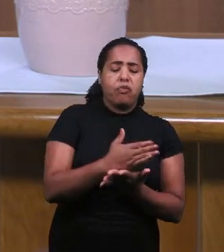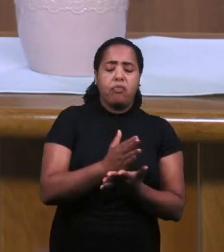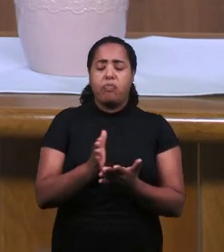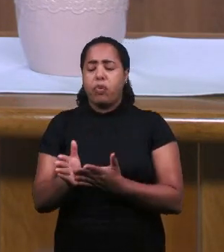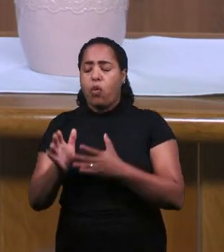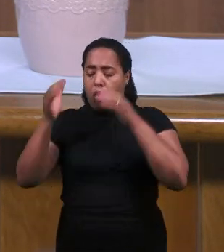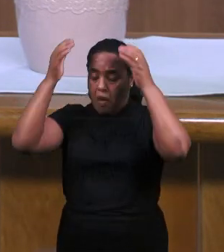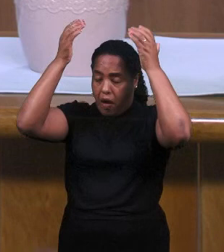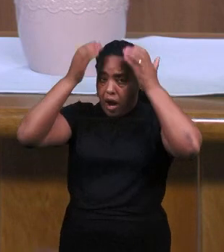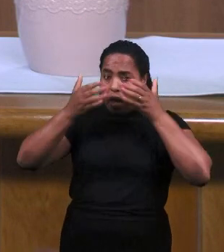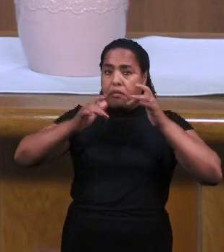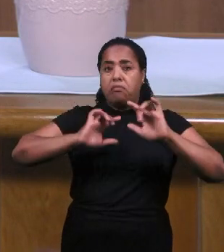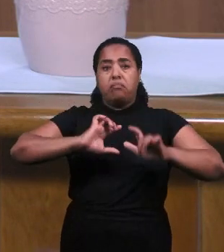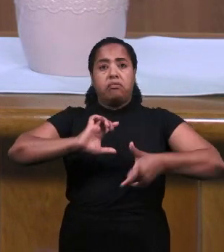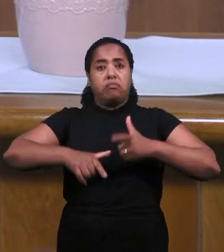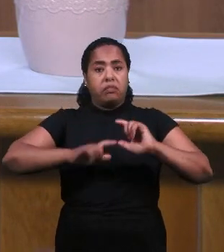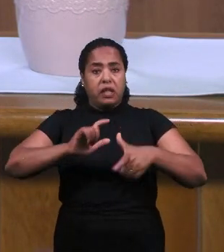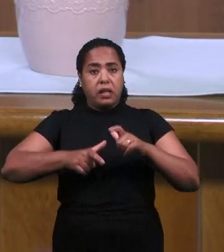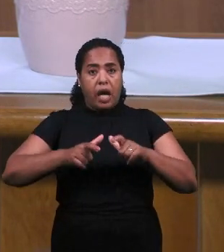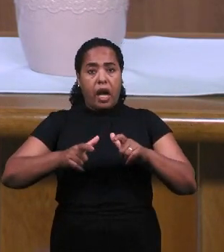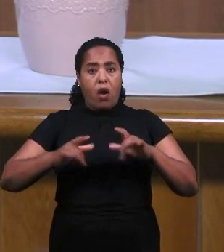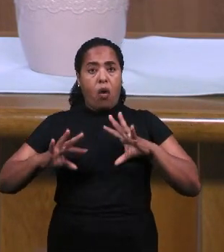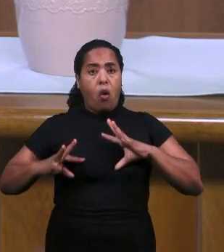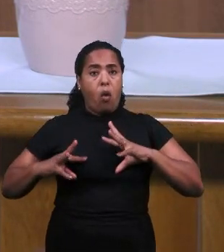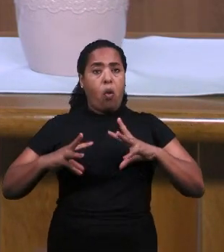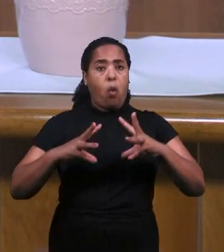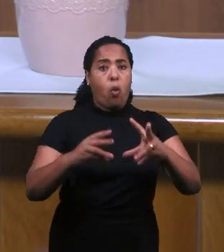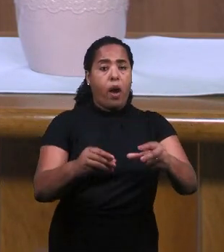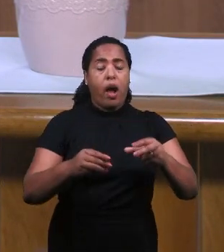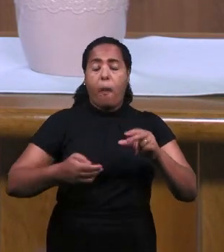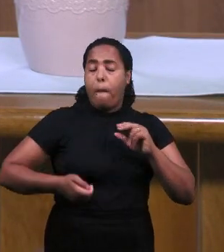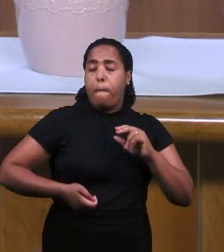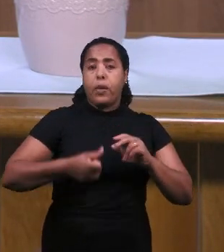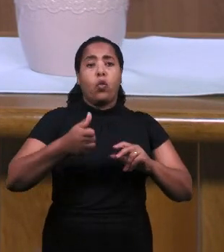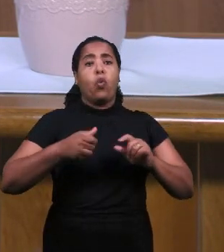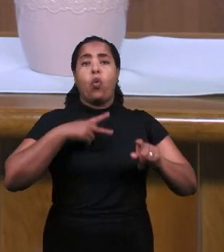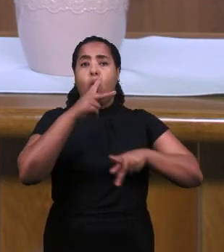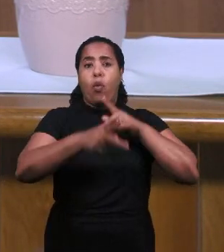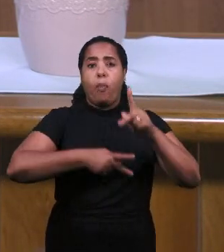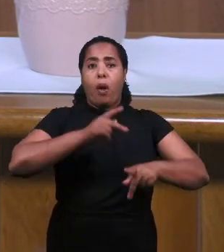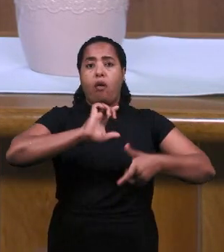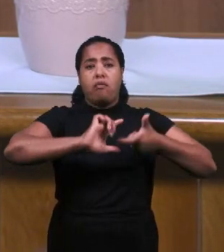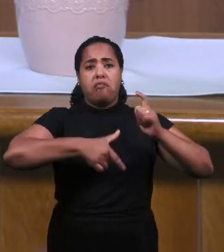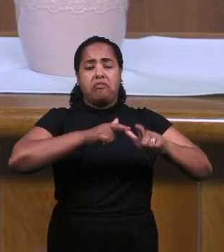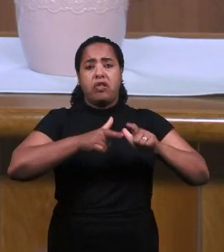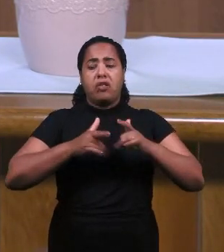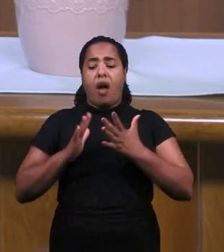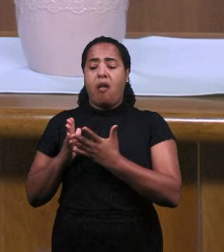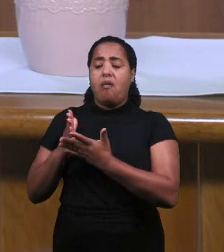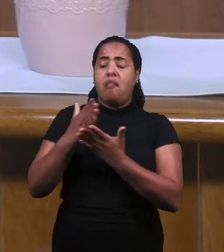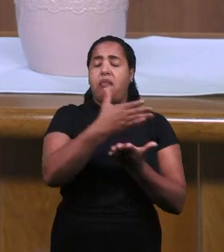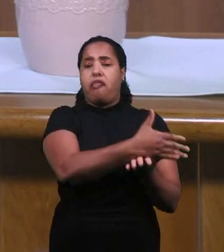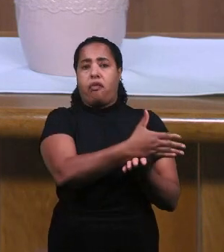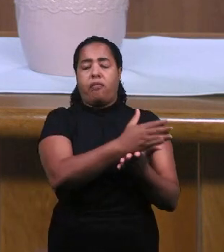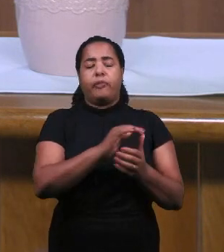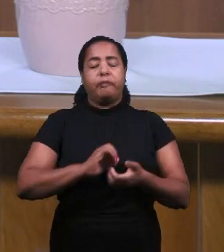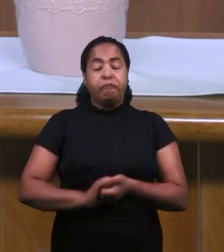Отступничества Как и царя израильского Так и почти всего народа израильского